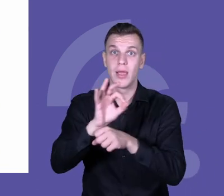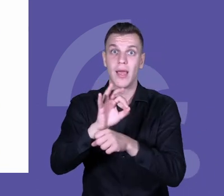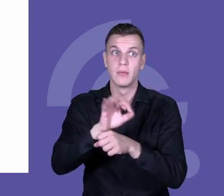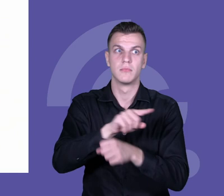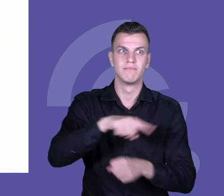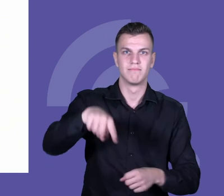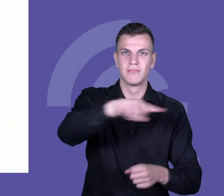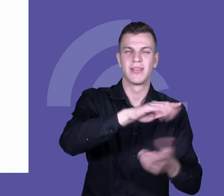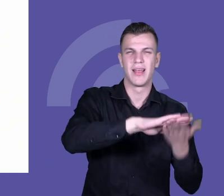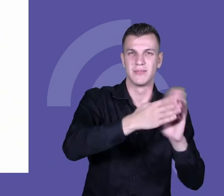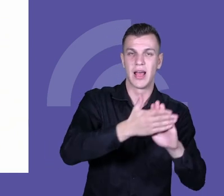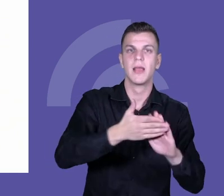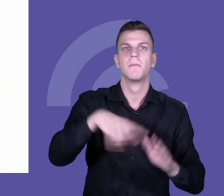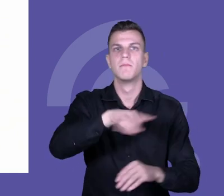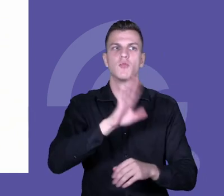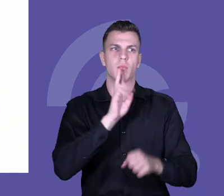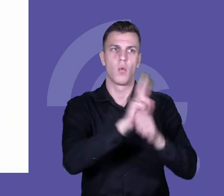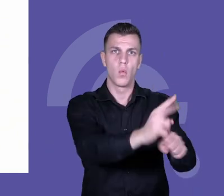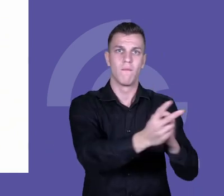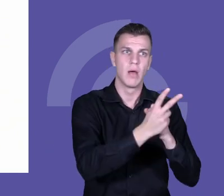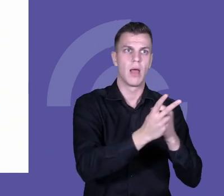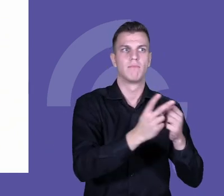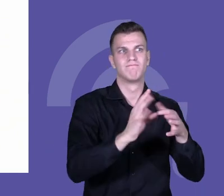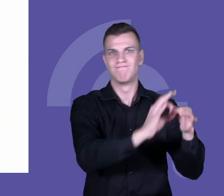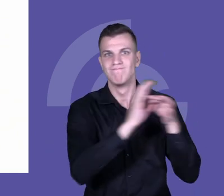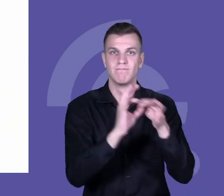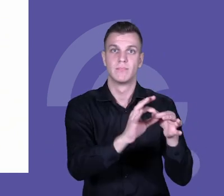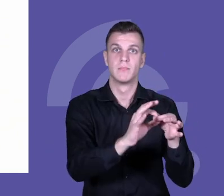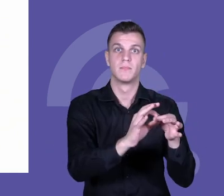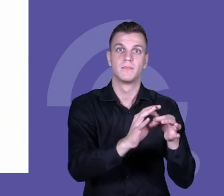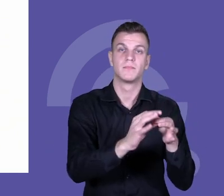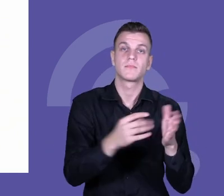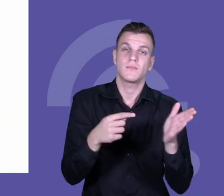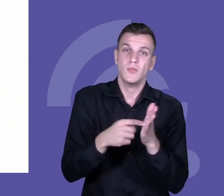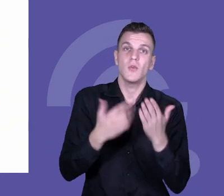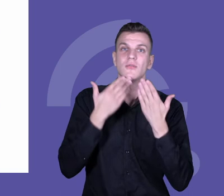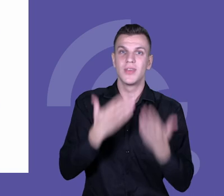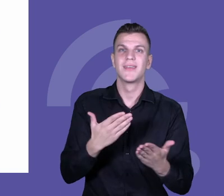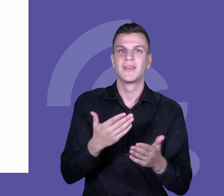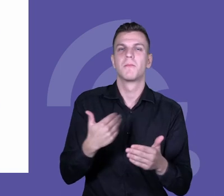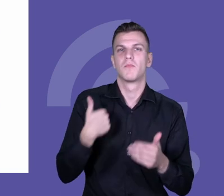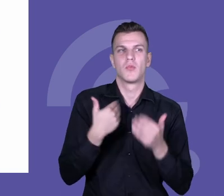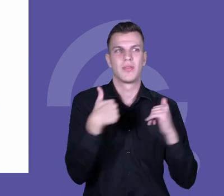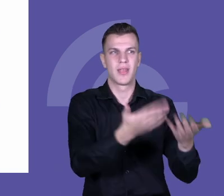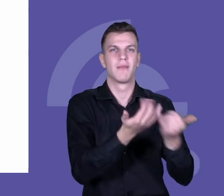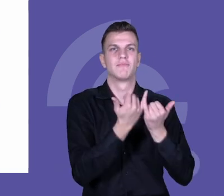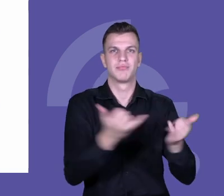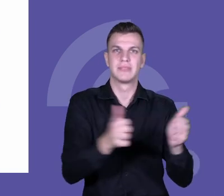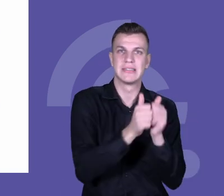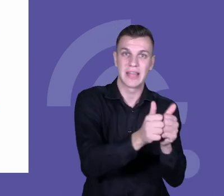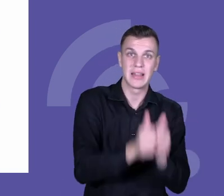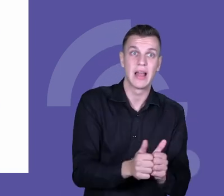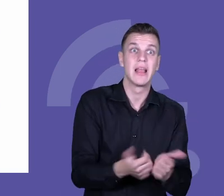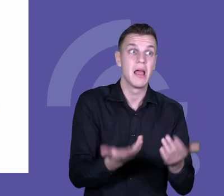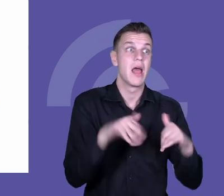współpracowali, zżyli się ze sobą i też również przyczyniły się do tego zadania interdyscyplinarne, które siłą rzeczy wymagają